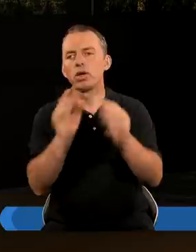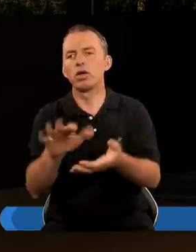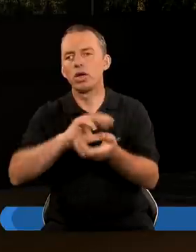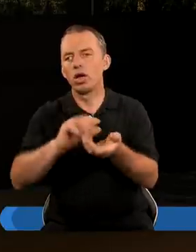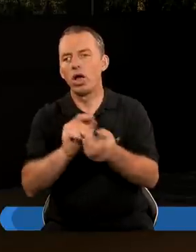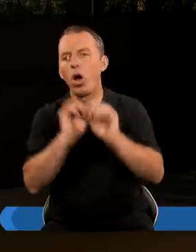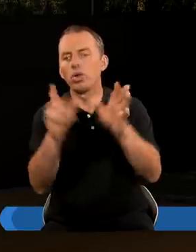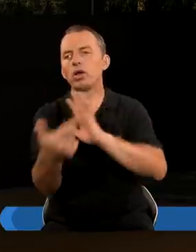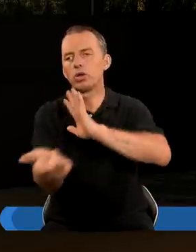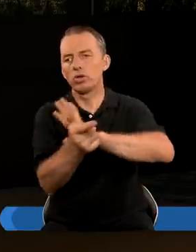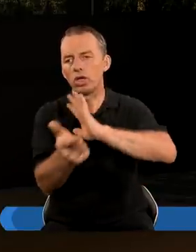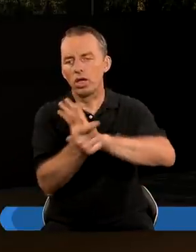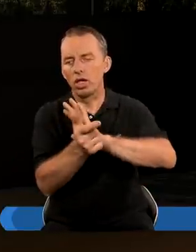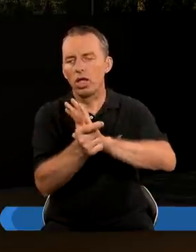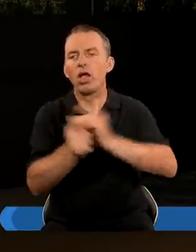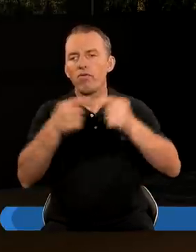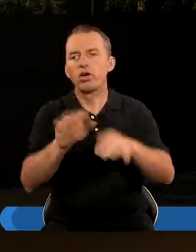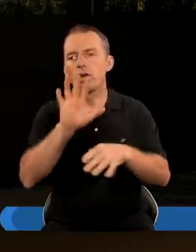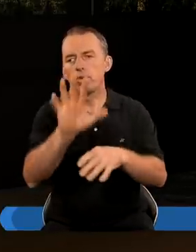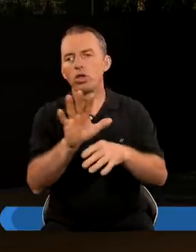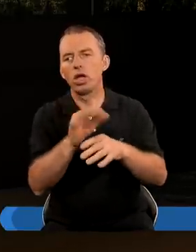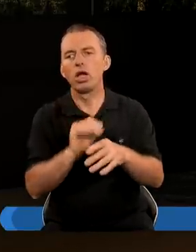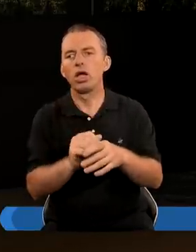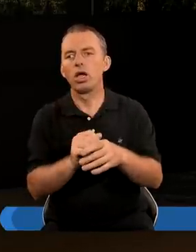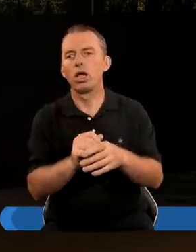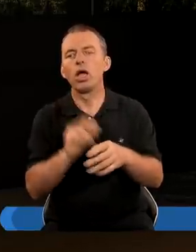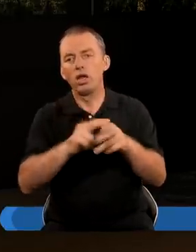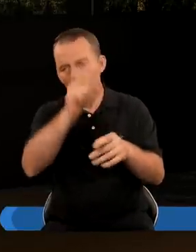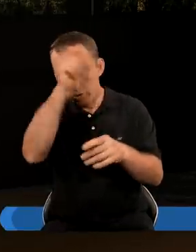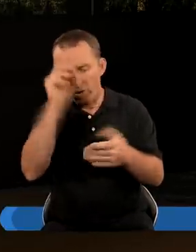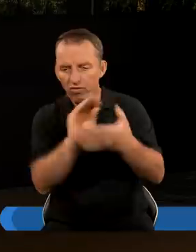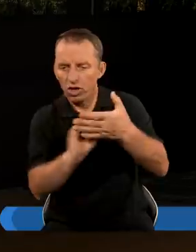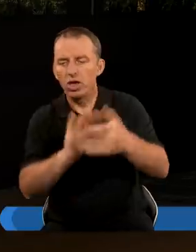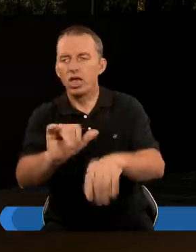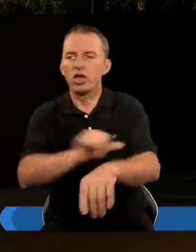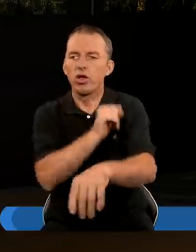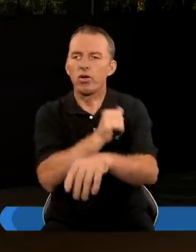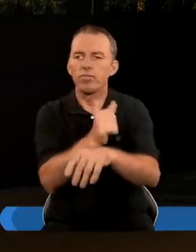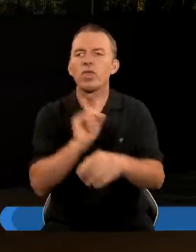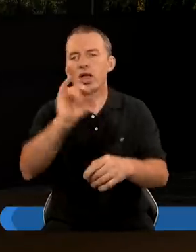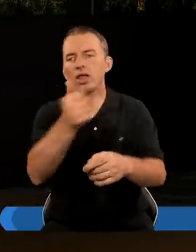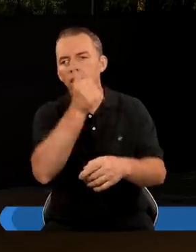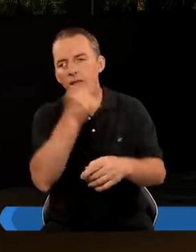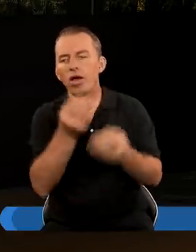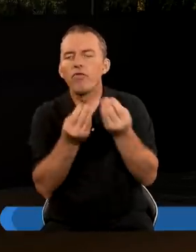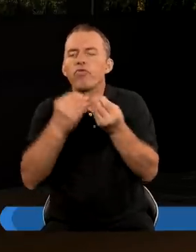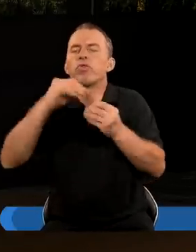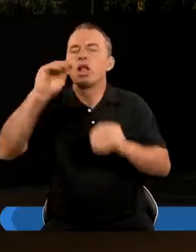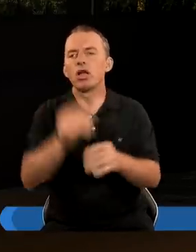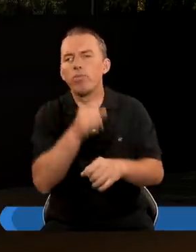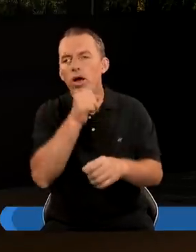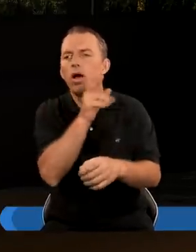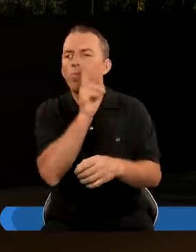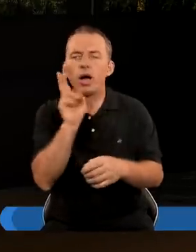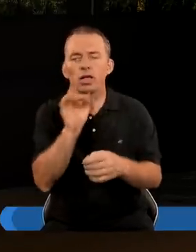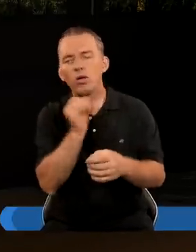Gdańskiej, Apokalipsa, rozdział 17, werset 5. A na jej czole wypisane było imię Tajemnica, wielki